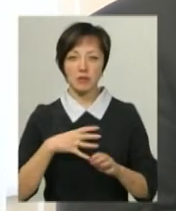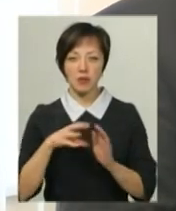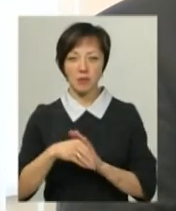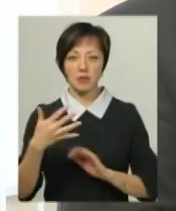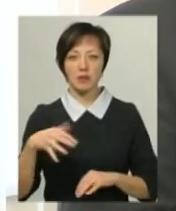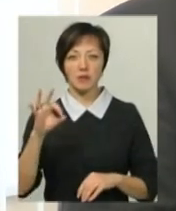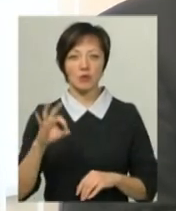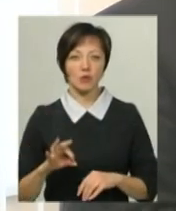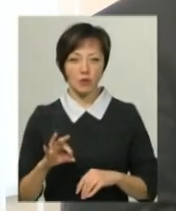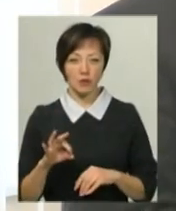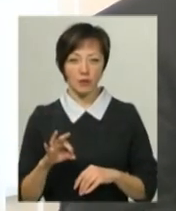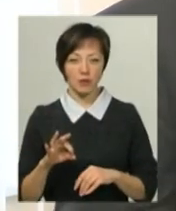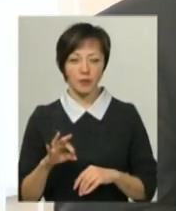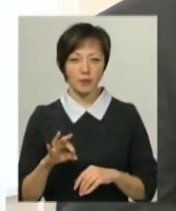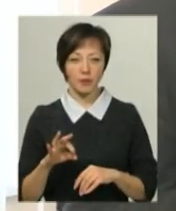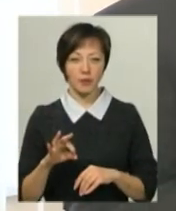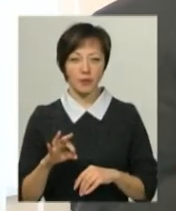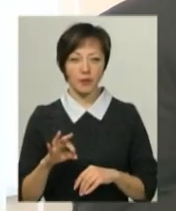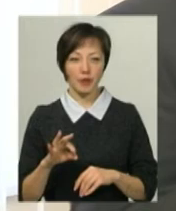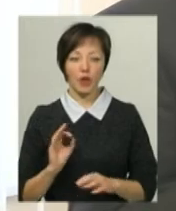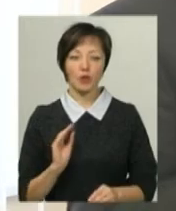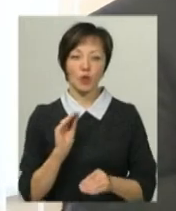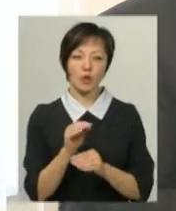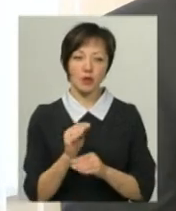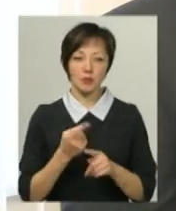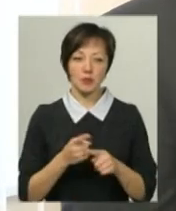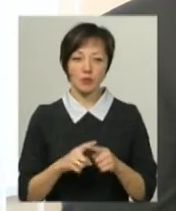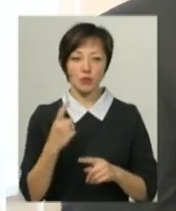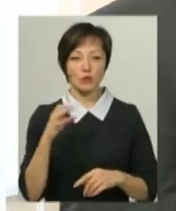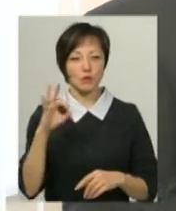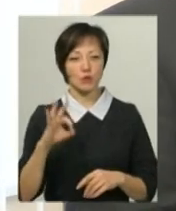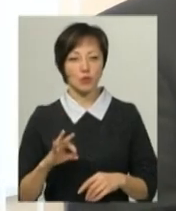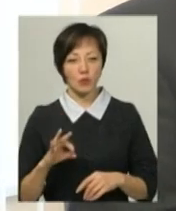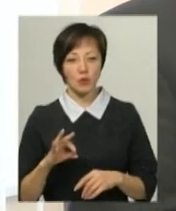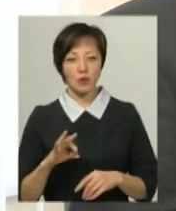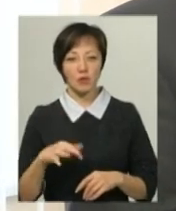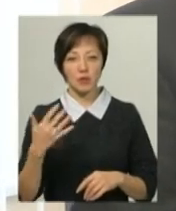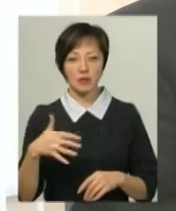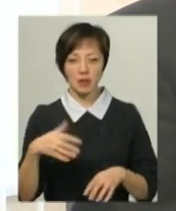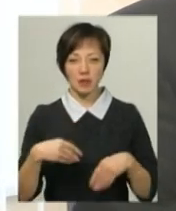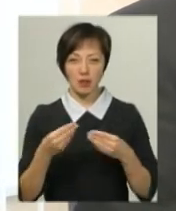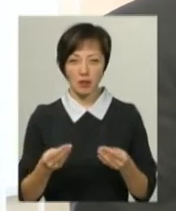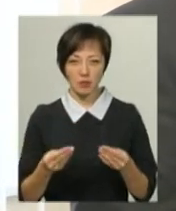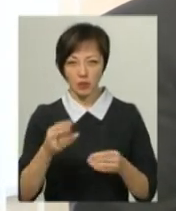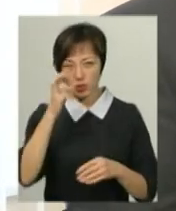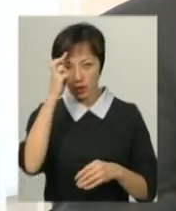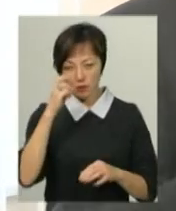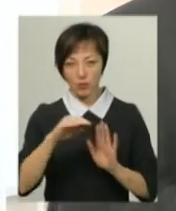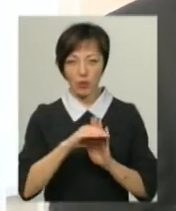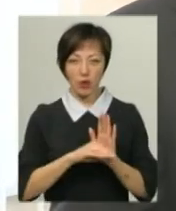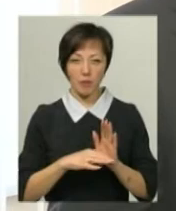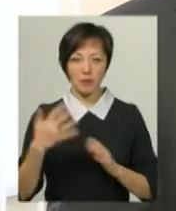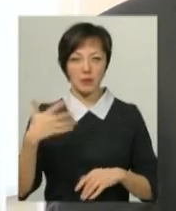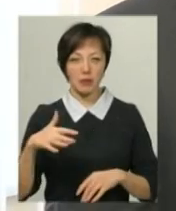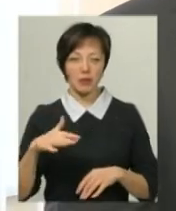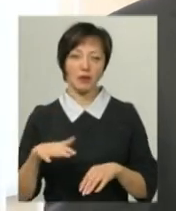відсотків додаємо і це буде 100 відсотково. 50 дає державна програма і